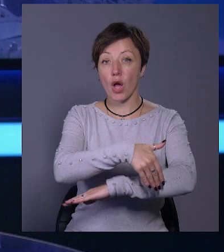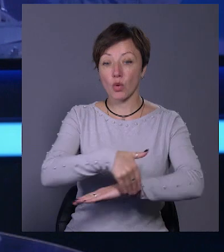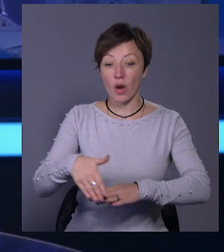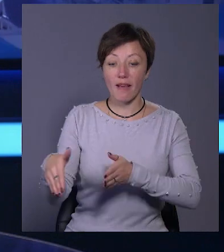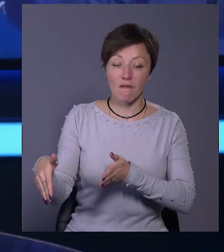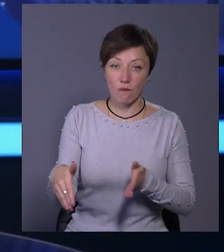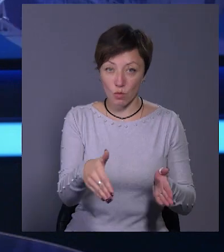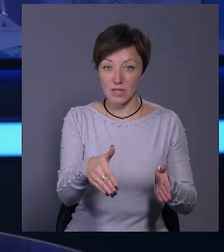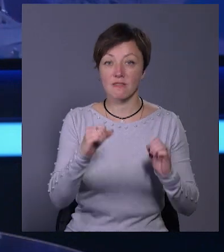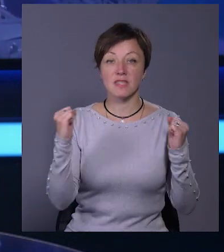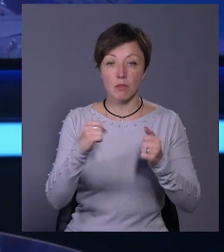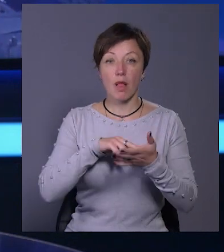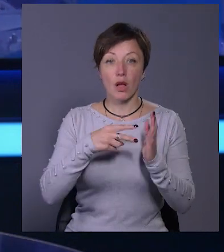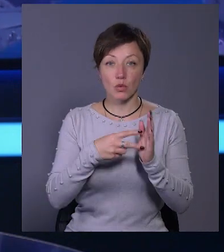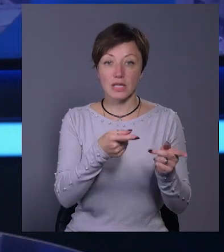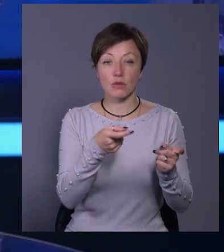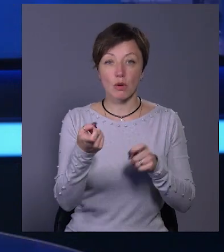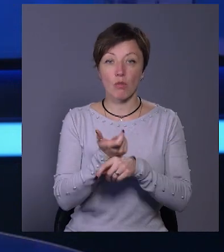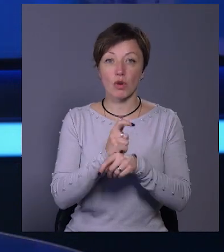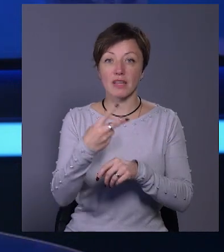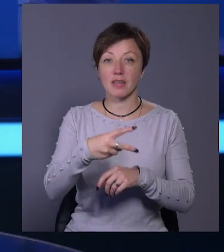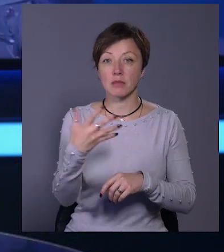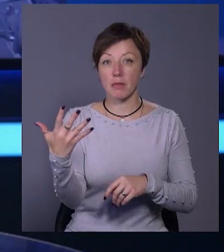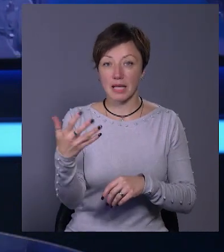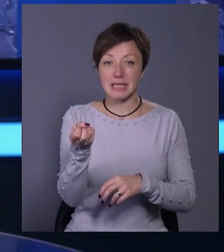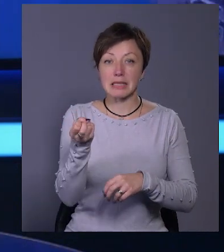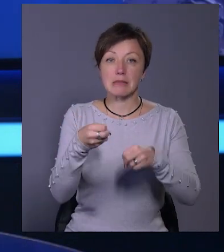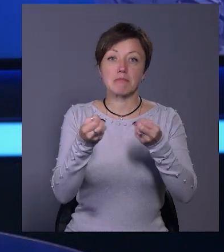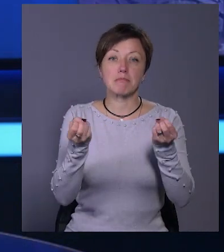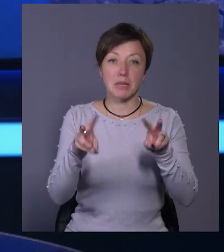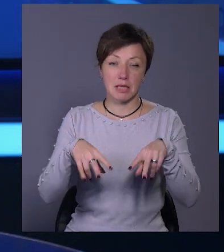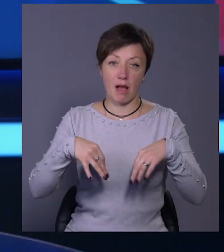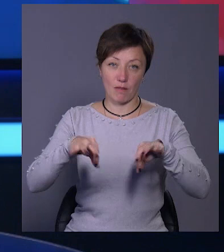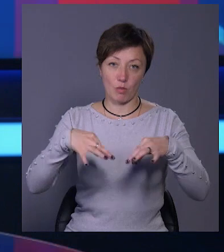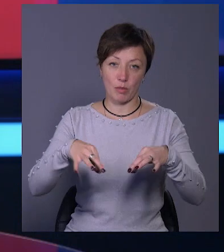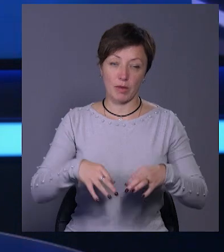вулиць Хмельницького взимку планують залучати понад 25 спецавтомобілів.